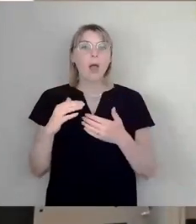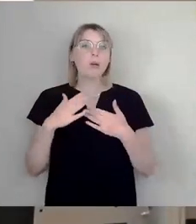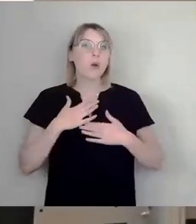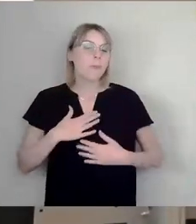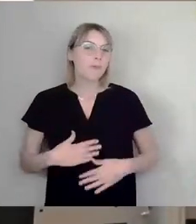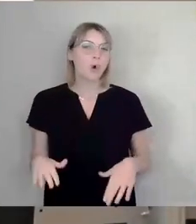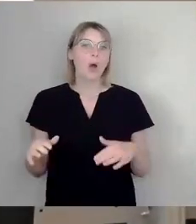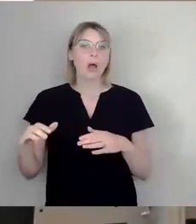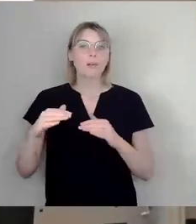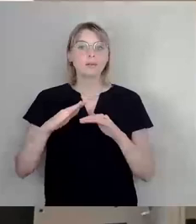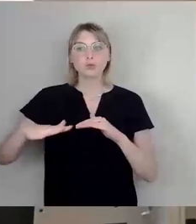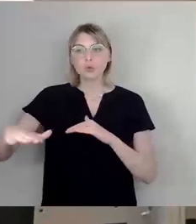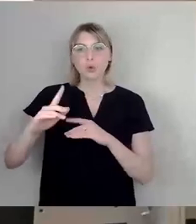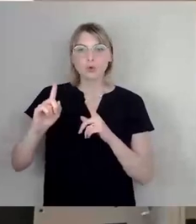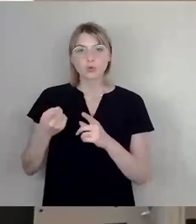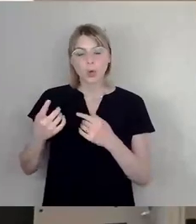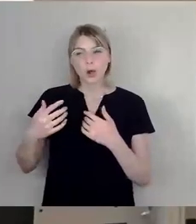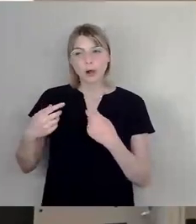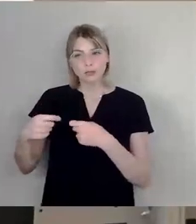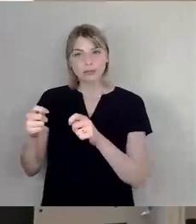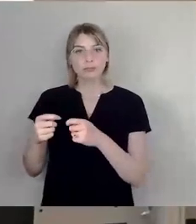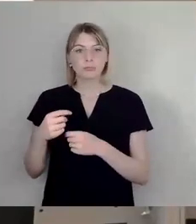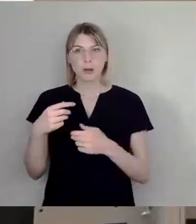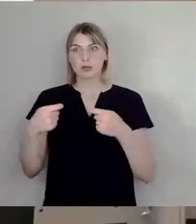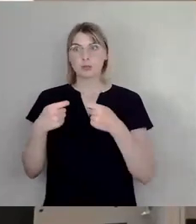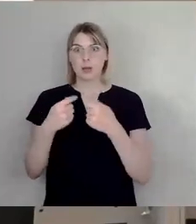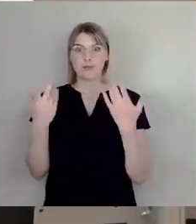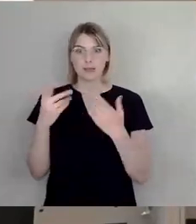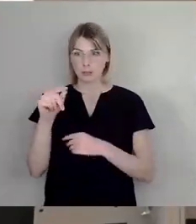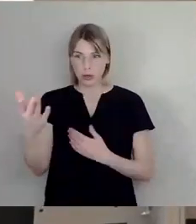Also das bin ich auch mal sehr gespannt, was das sein soll. Klimakomfortzonen.